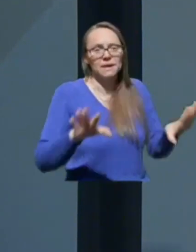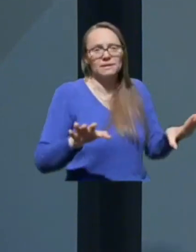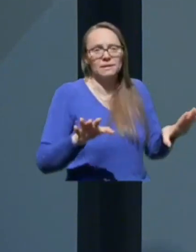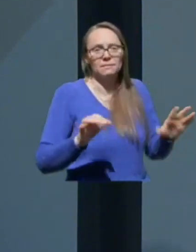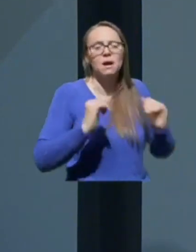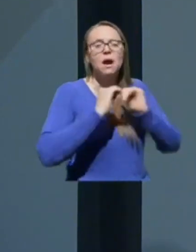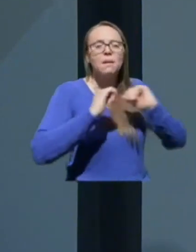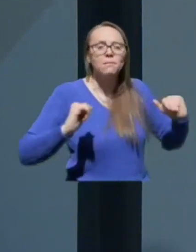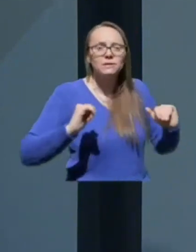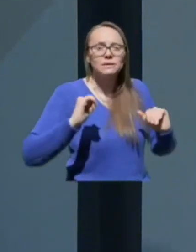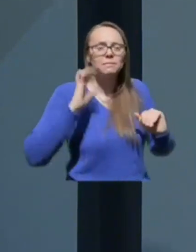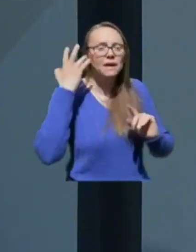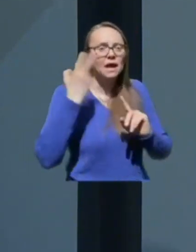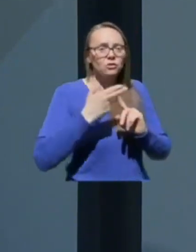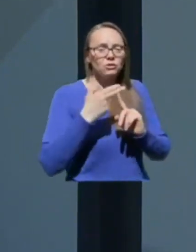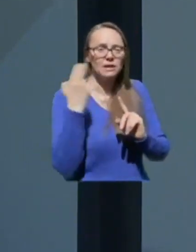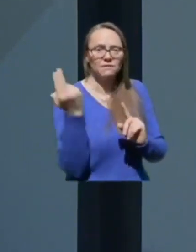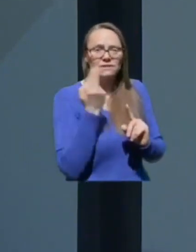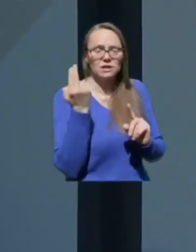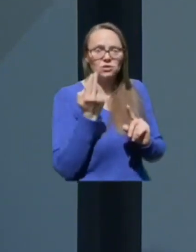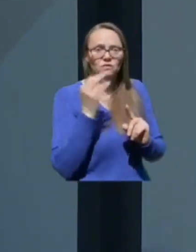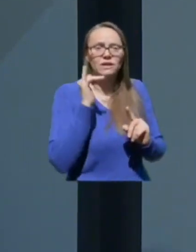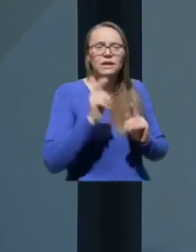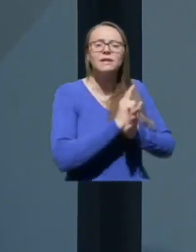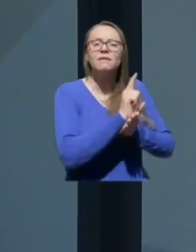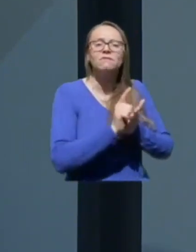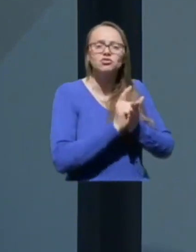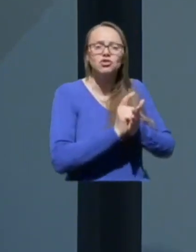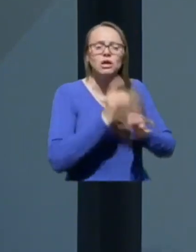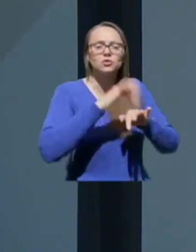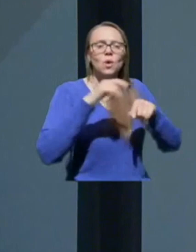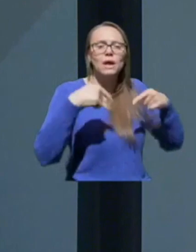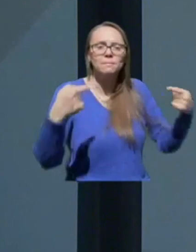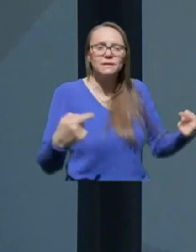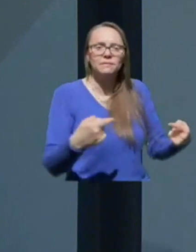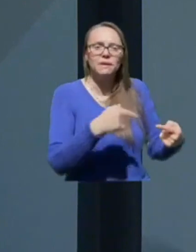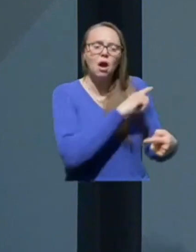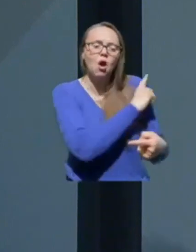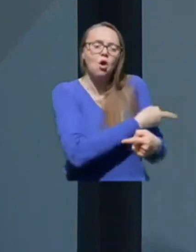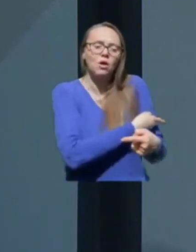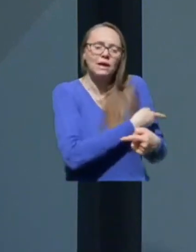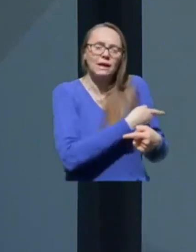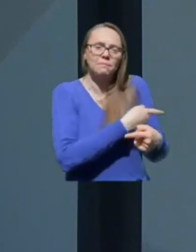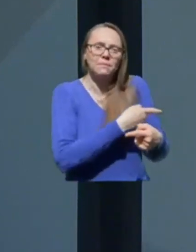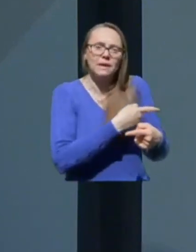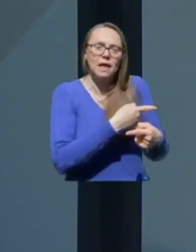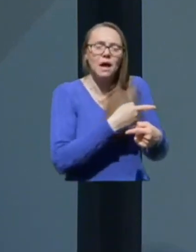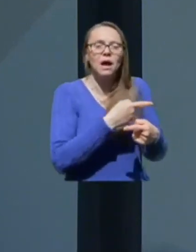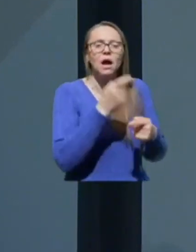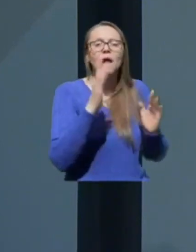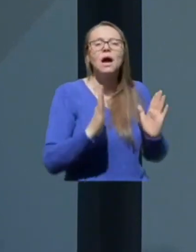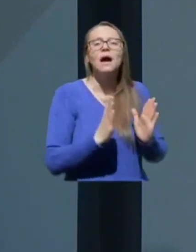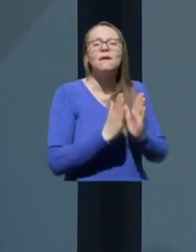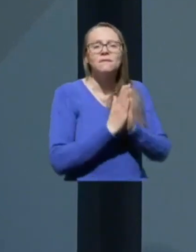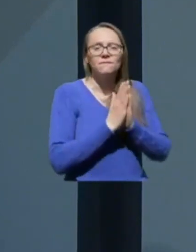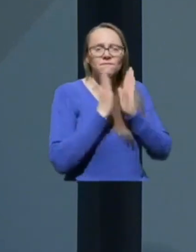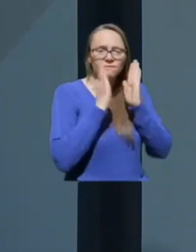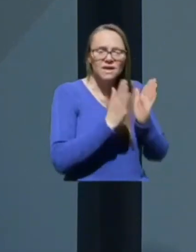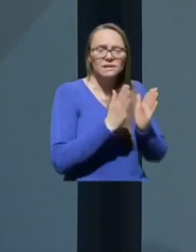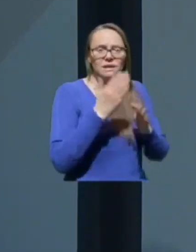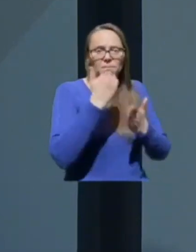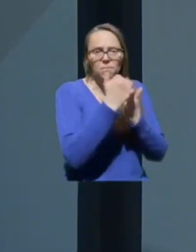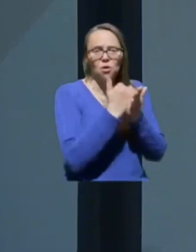posebej RTV Slovenija, da je v času epidemije ukrepila verski program in omogočila